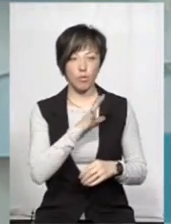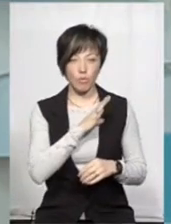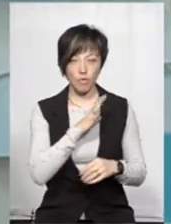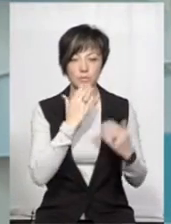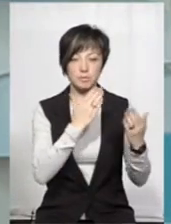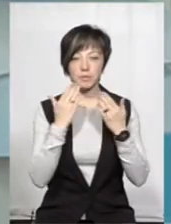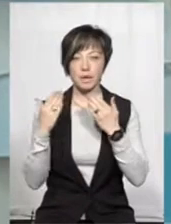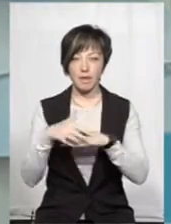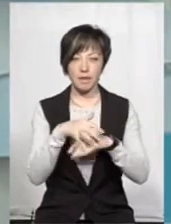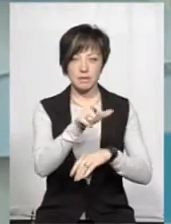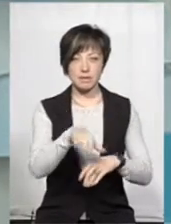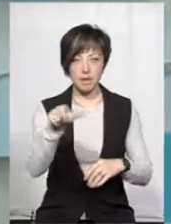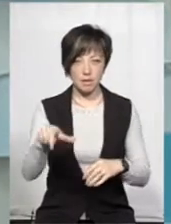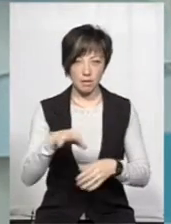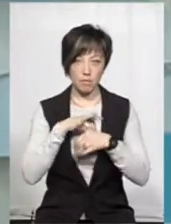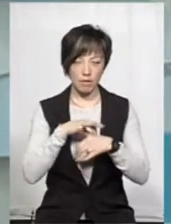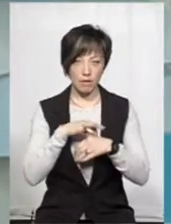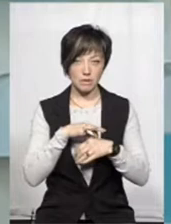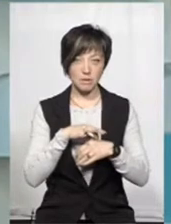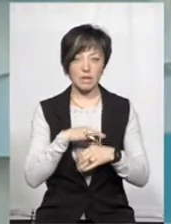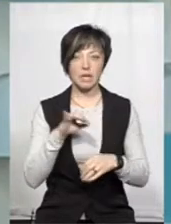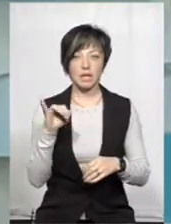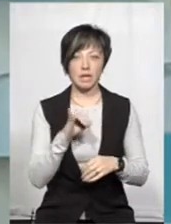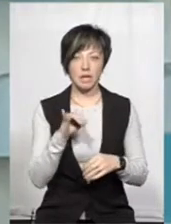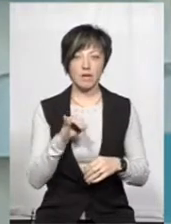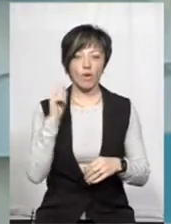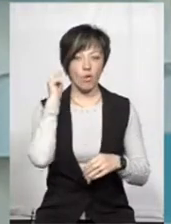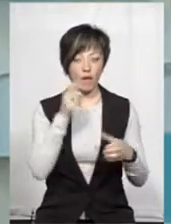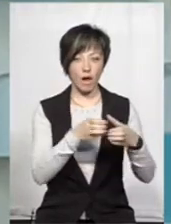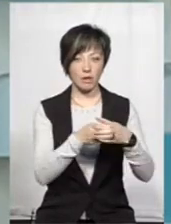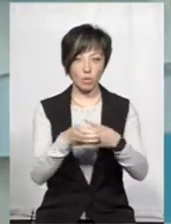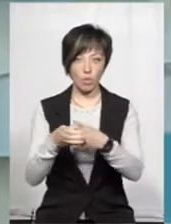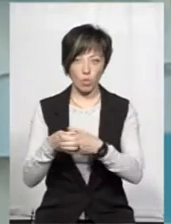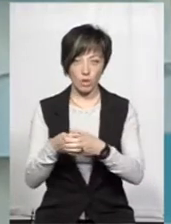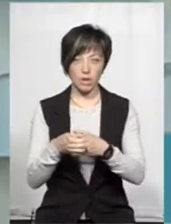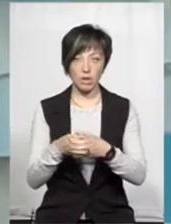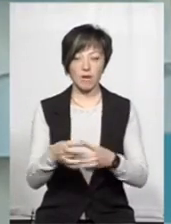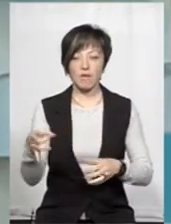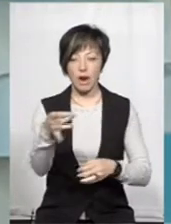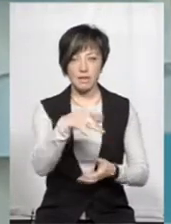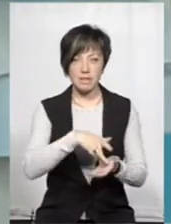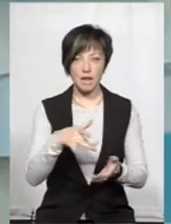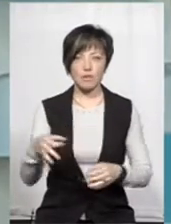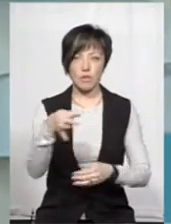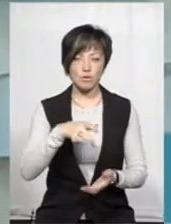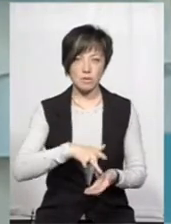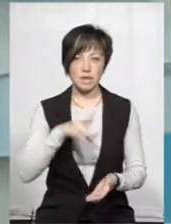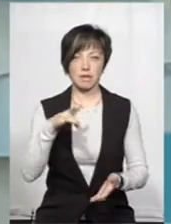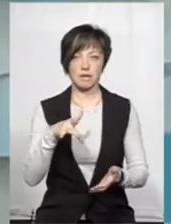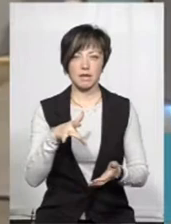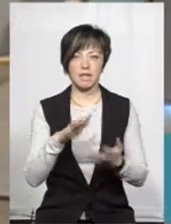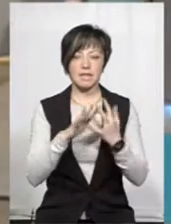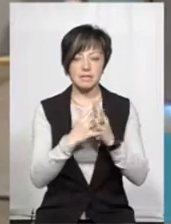населення проведений, проводились опитування і відповідних вікових категорій, в райцентрах, в обласному центрі,